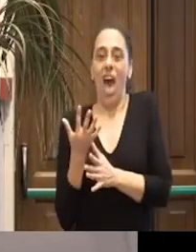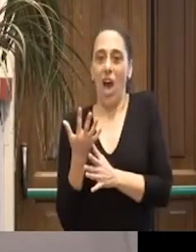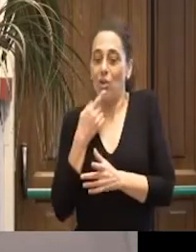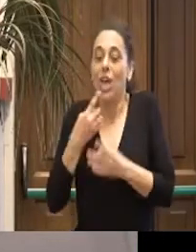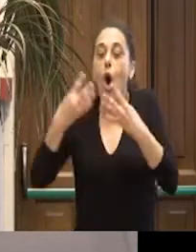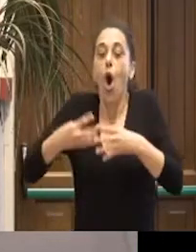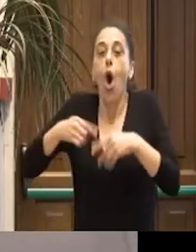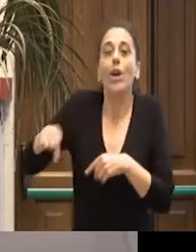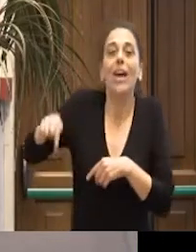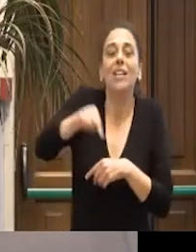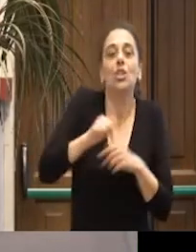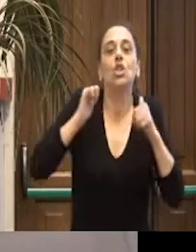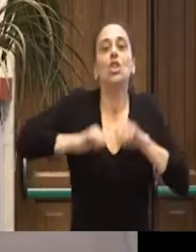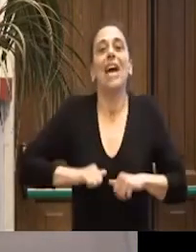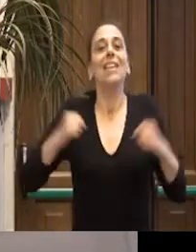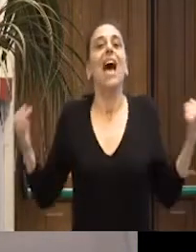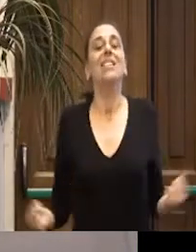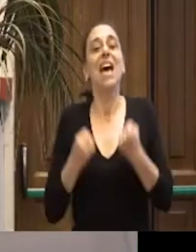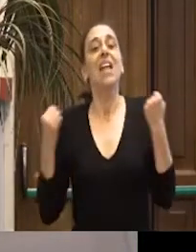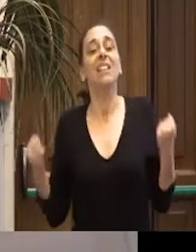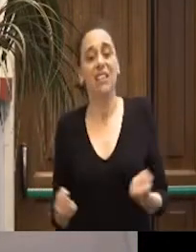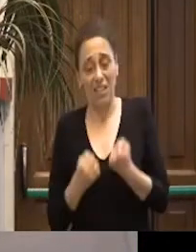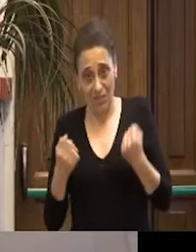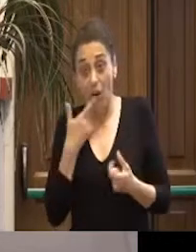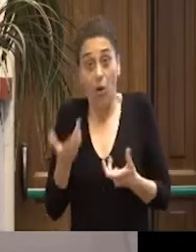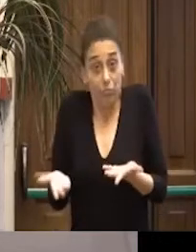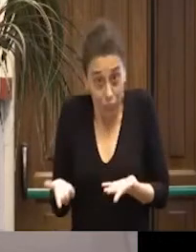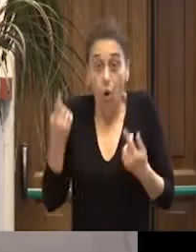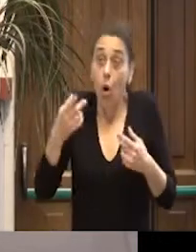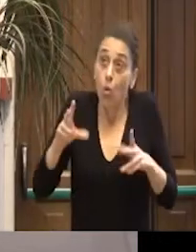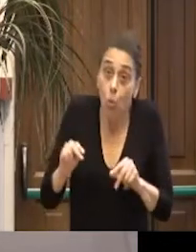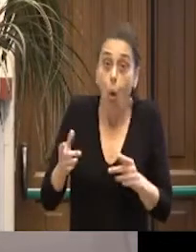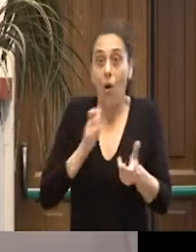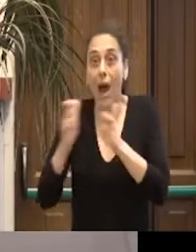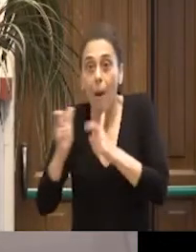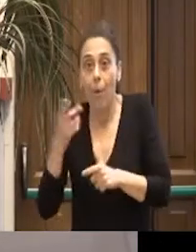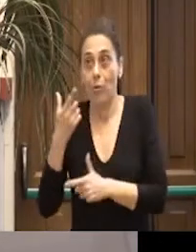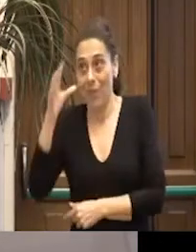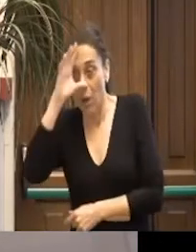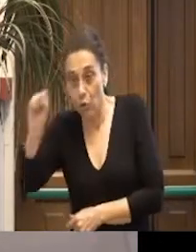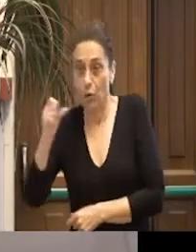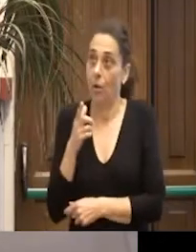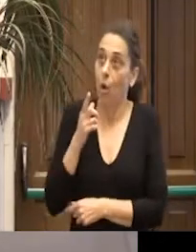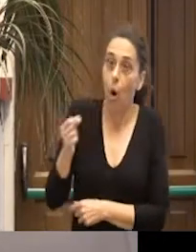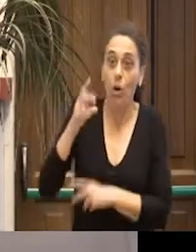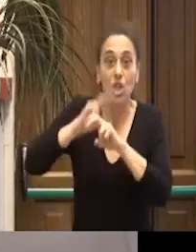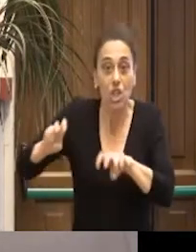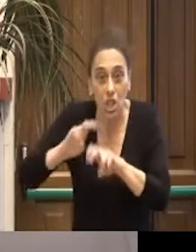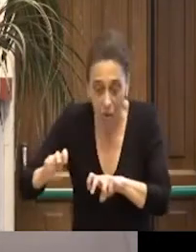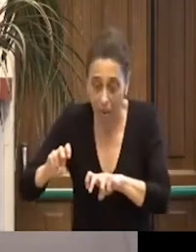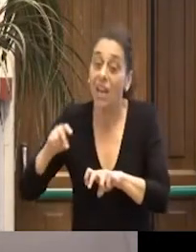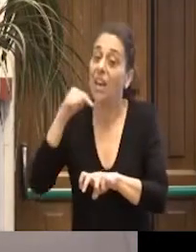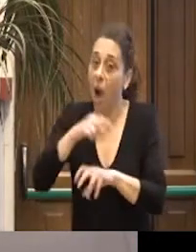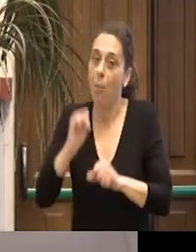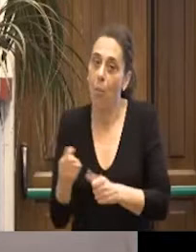organizzazioni di cittadinanza attiva in questo nuovo rapporto appunto con Atene e Ricerca e con le reti sempre più allargate per poter